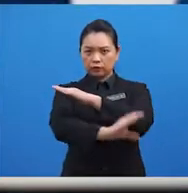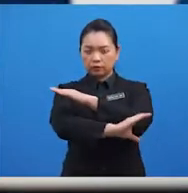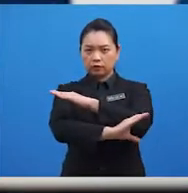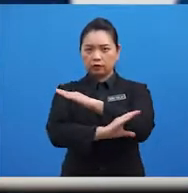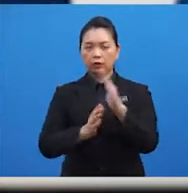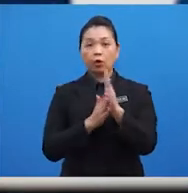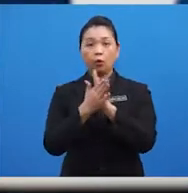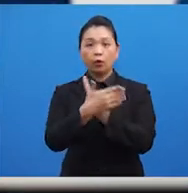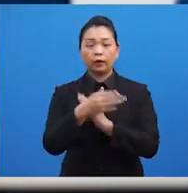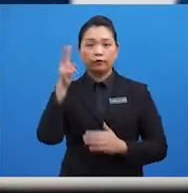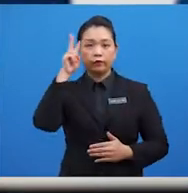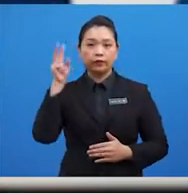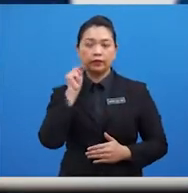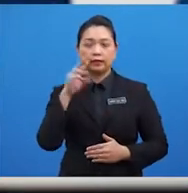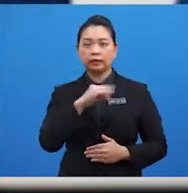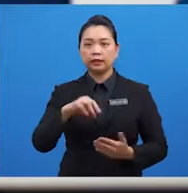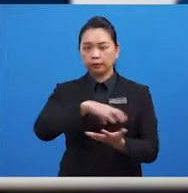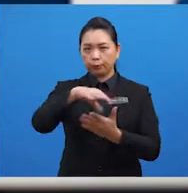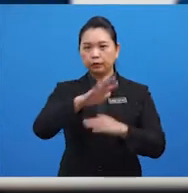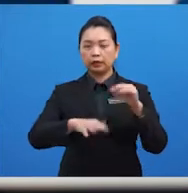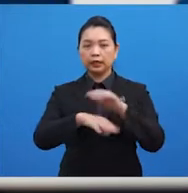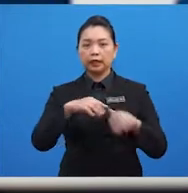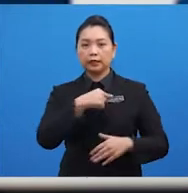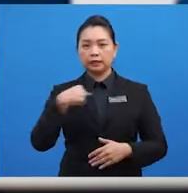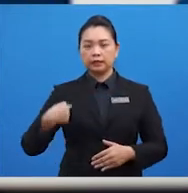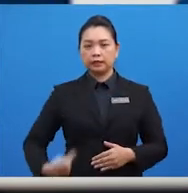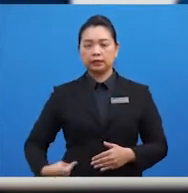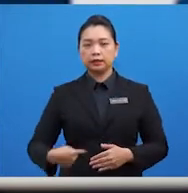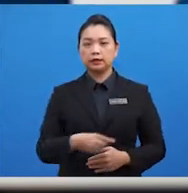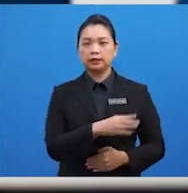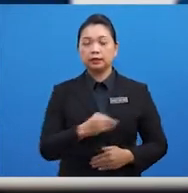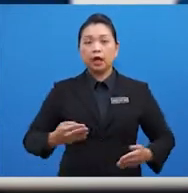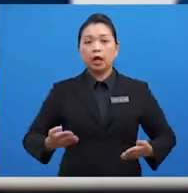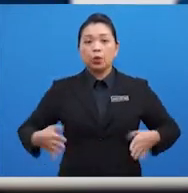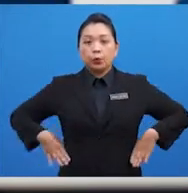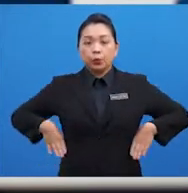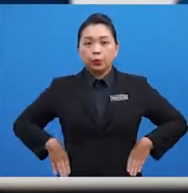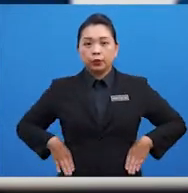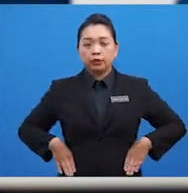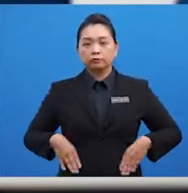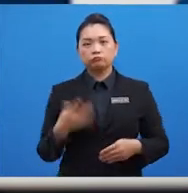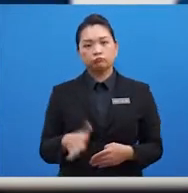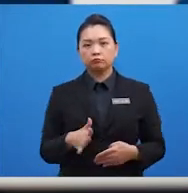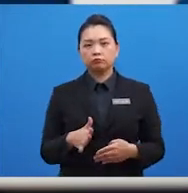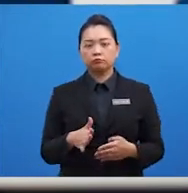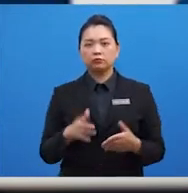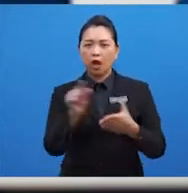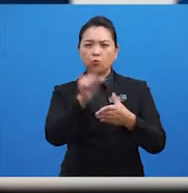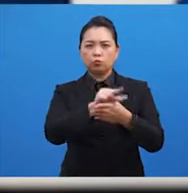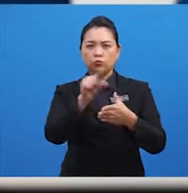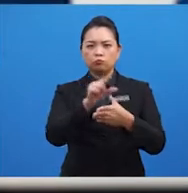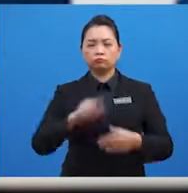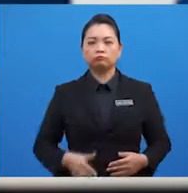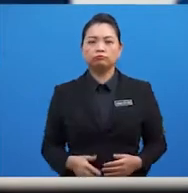dan campur tangan pihak Rusia dan China turut menjejaskan prinsip yang diutarakan oleh